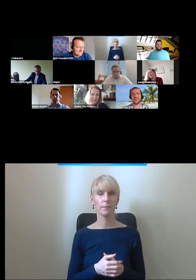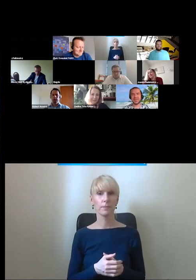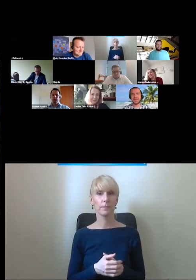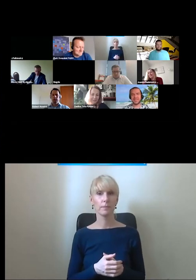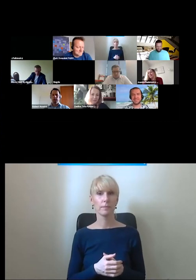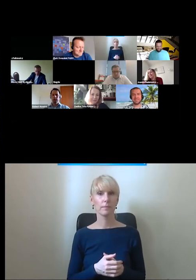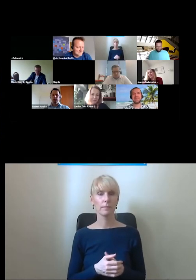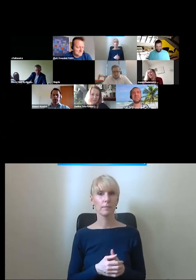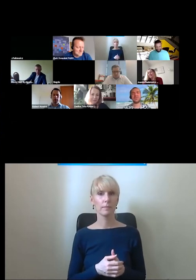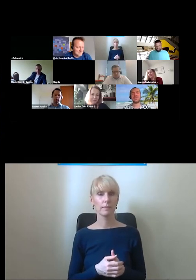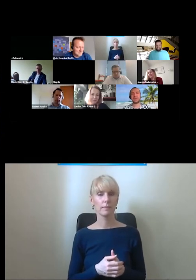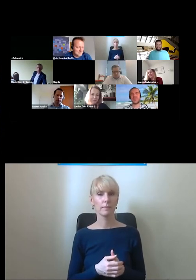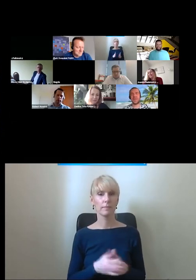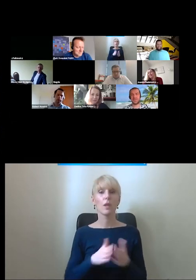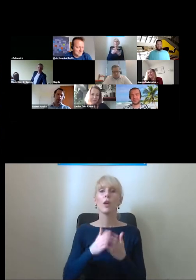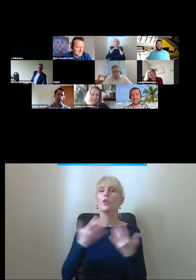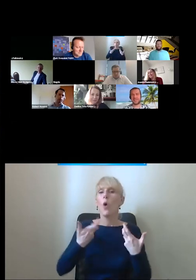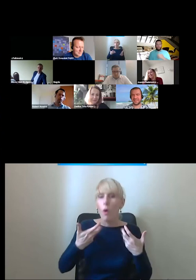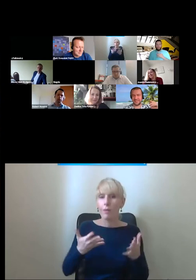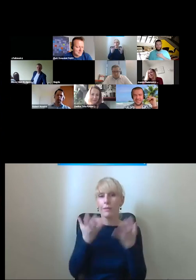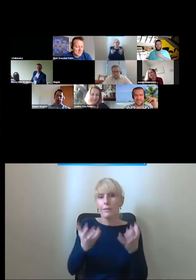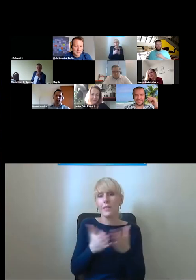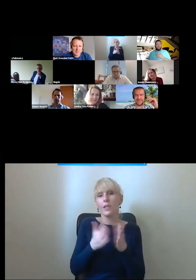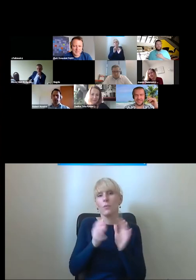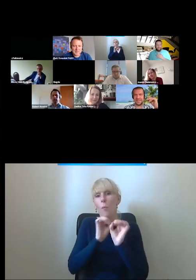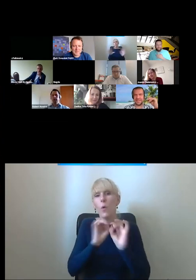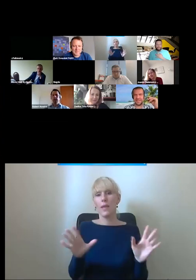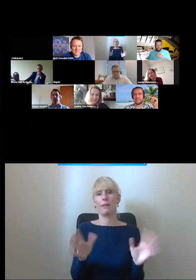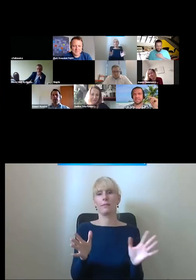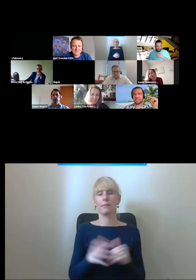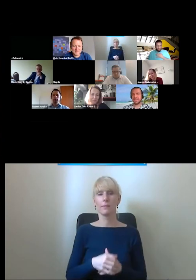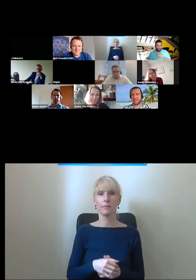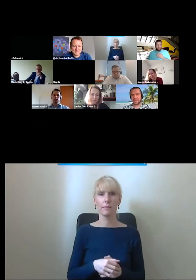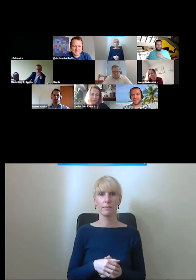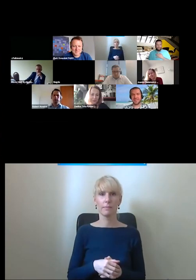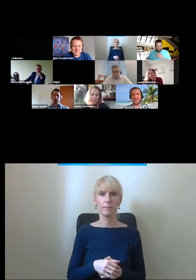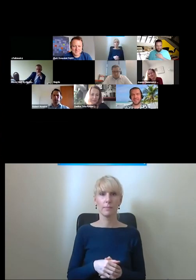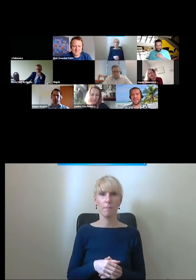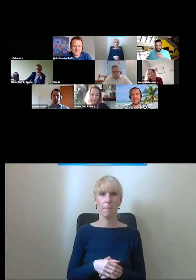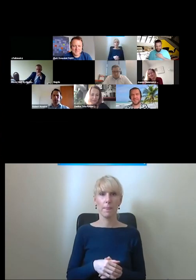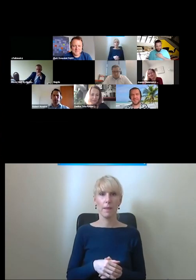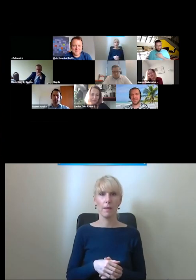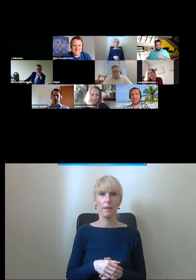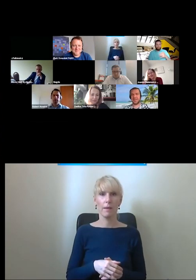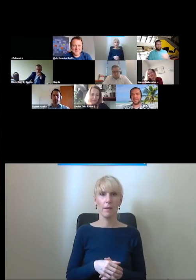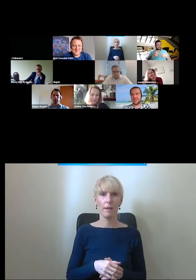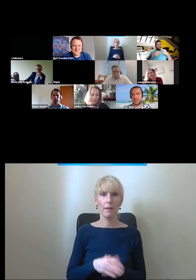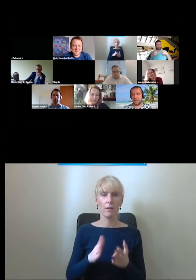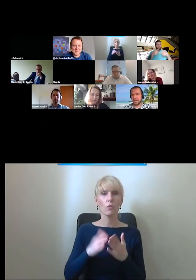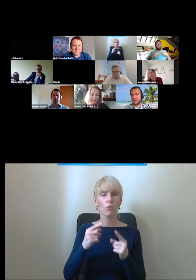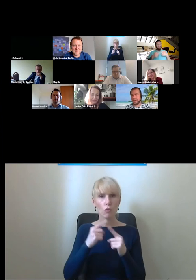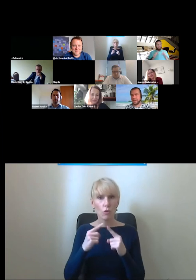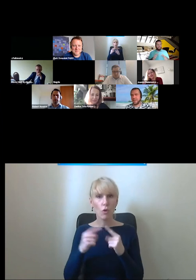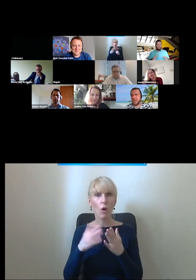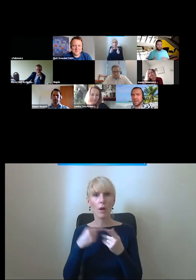żeby żeby było domówienie proste tak to ja w takim razie to ja w takim razie trochę też oddaję Ci honor ponieważ ja